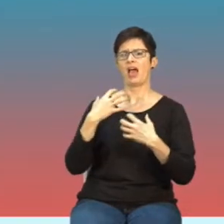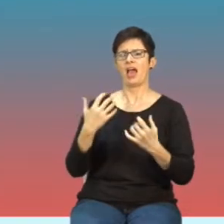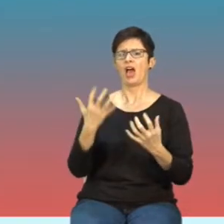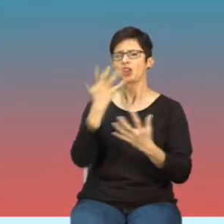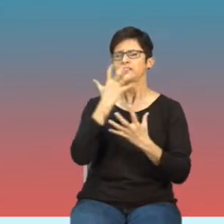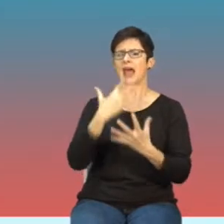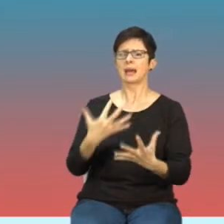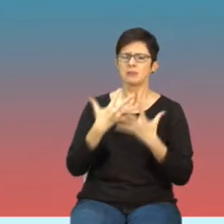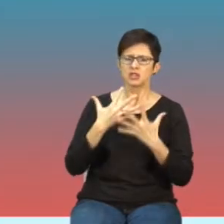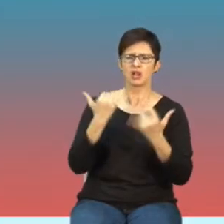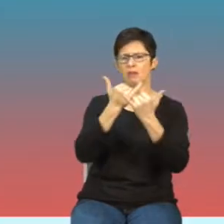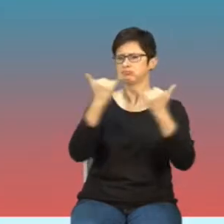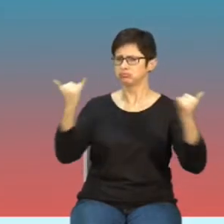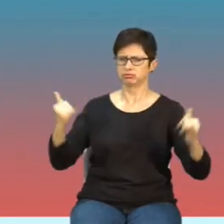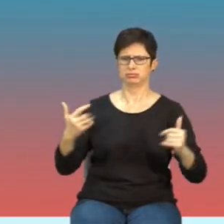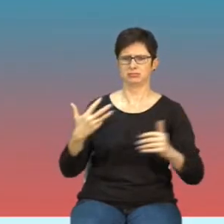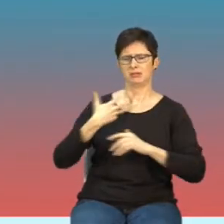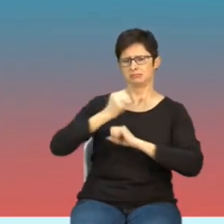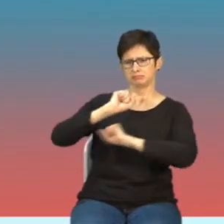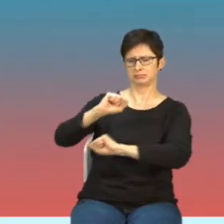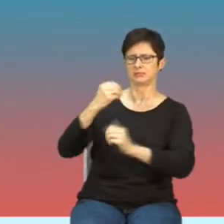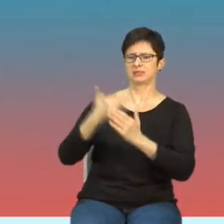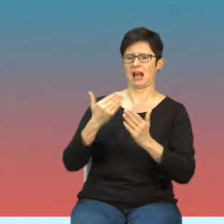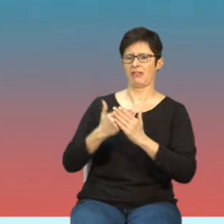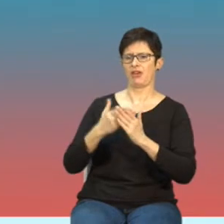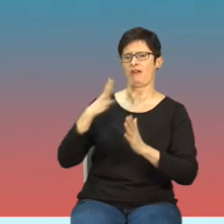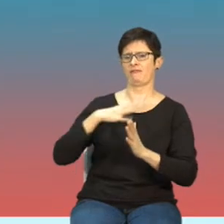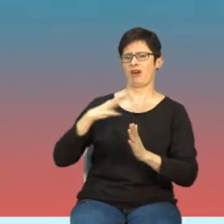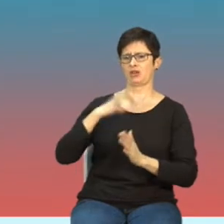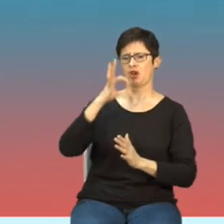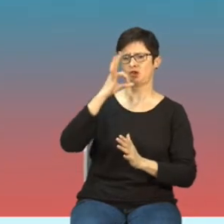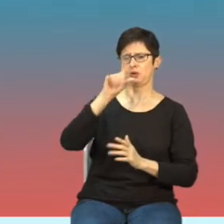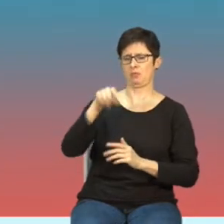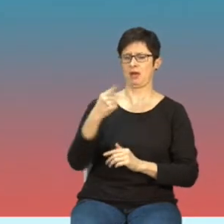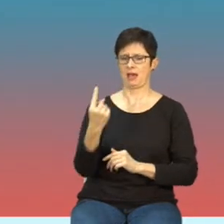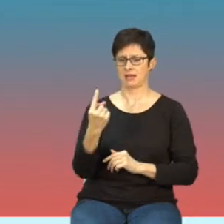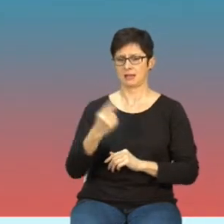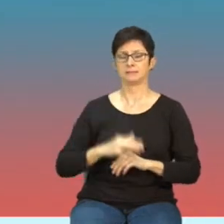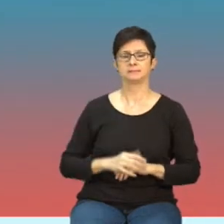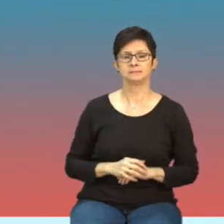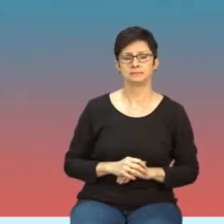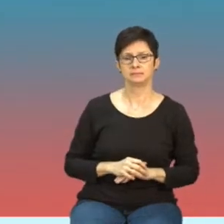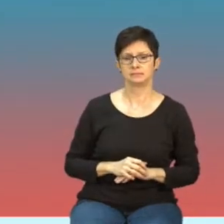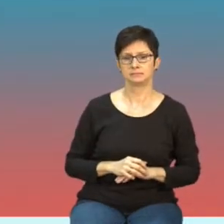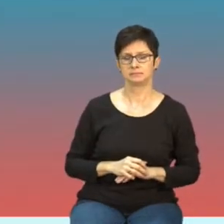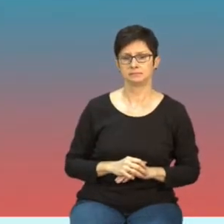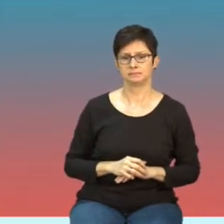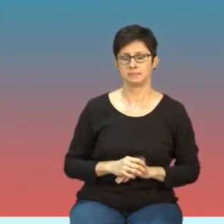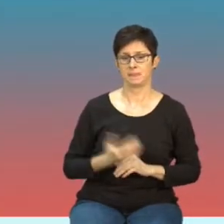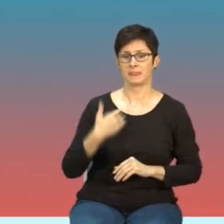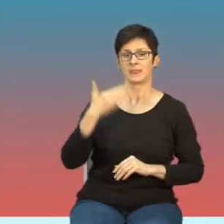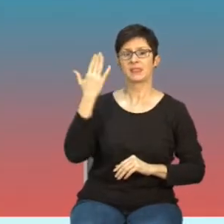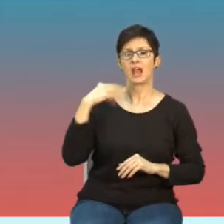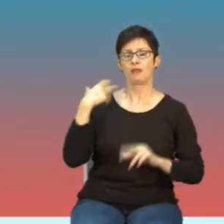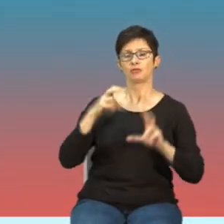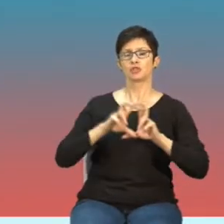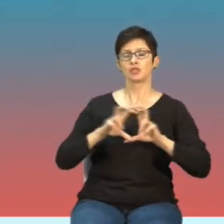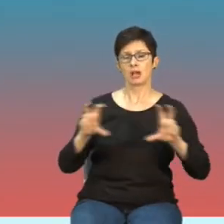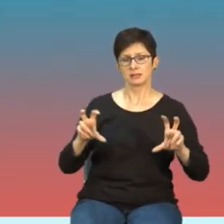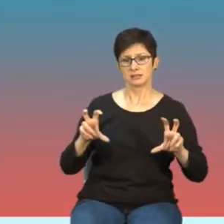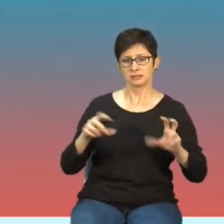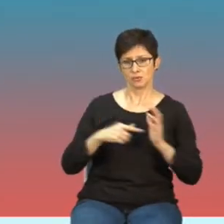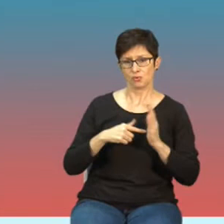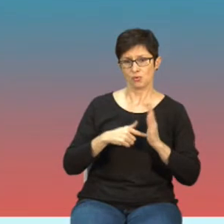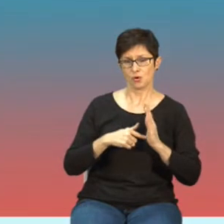pomiędzy tymi normatywami. Jak powiedziałem, w owym czasie również bardzo